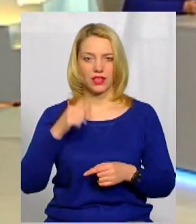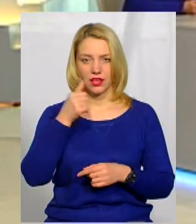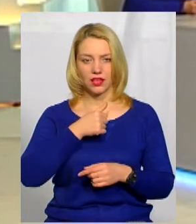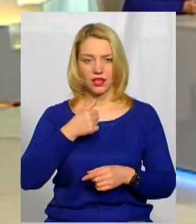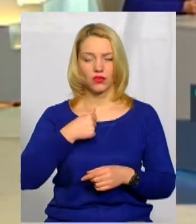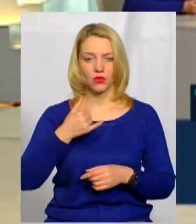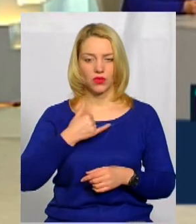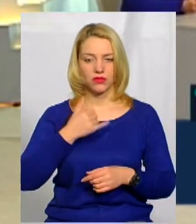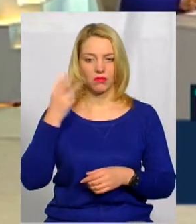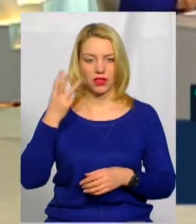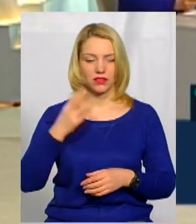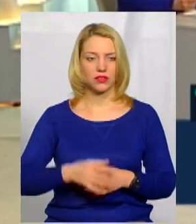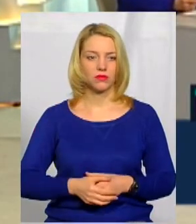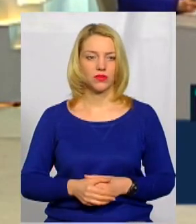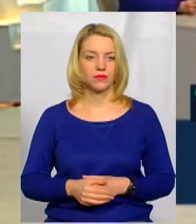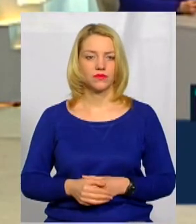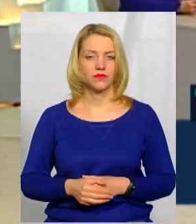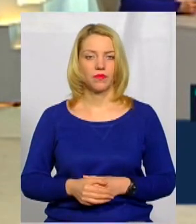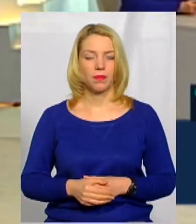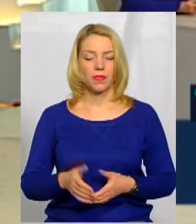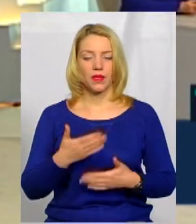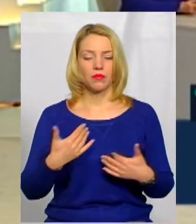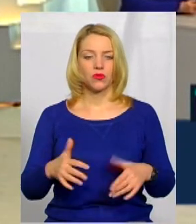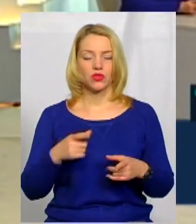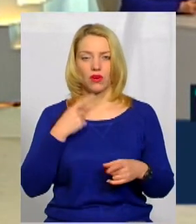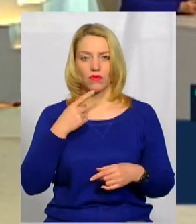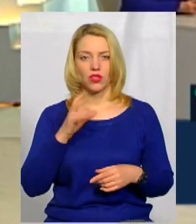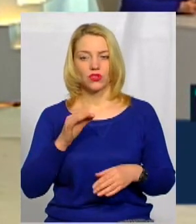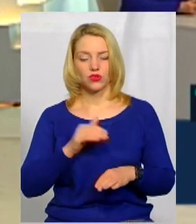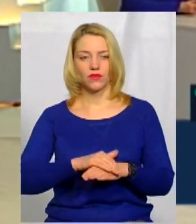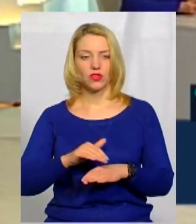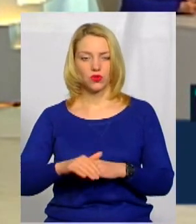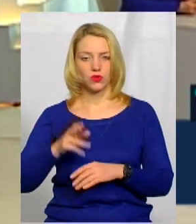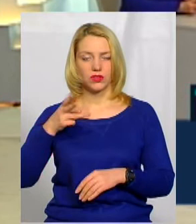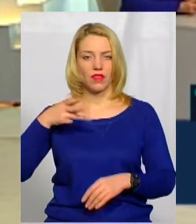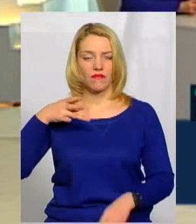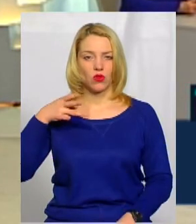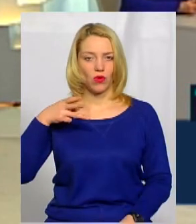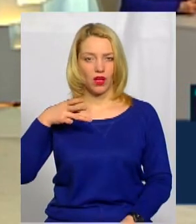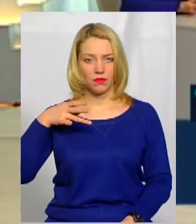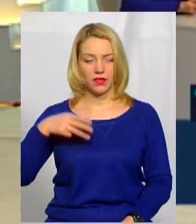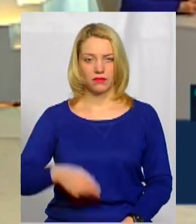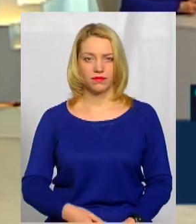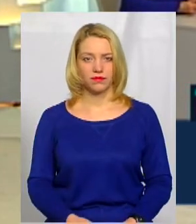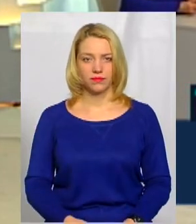у нас по Хмельницькому здачі добре підготовлено. Ми вже говорили, що фіксується на відеокамери